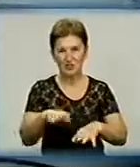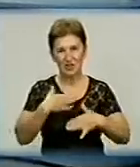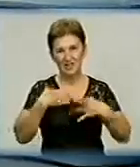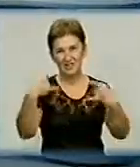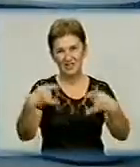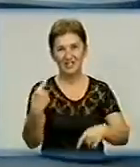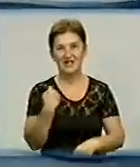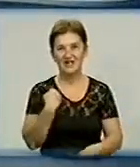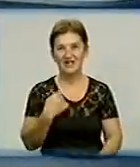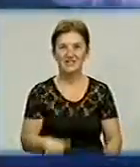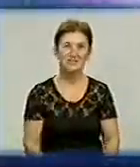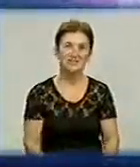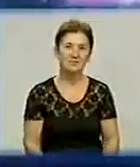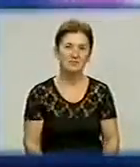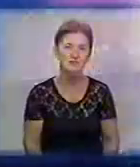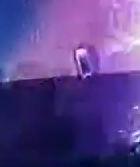Кірвоград.